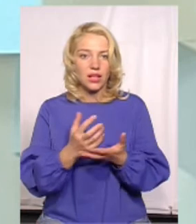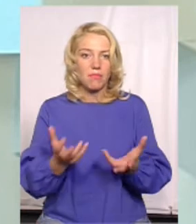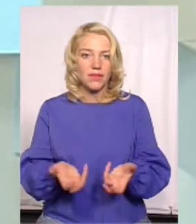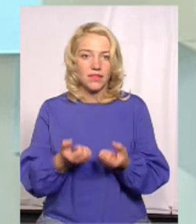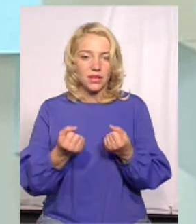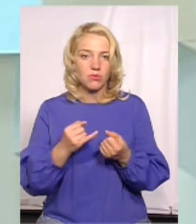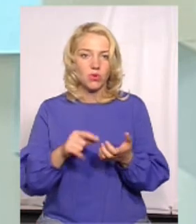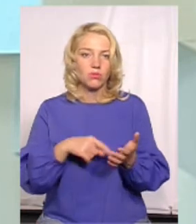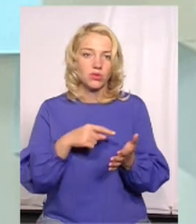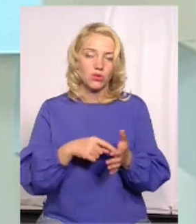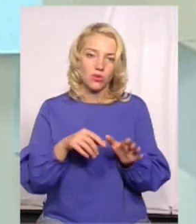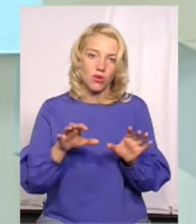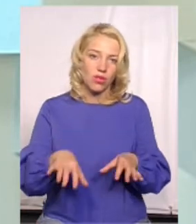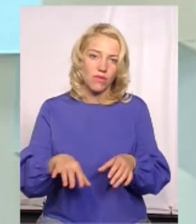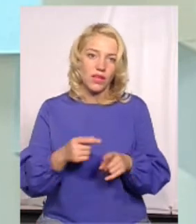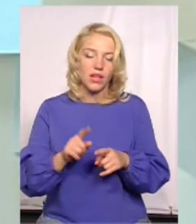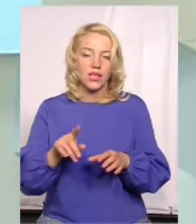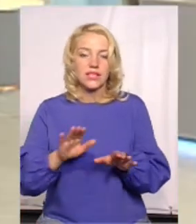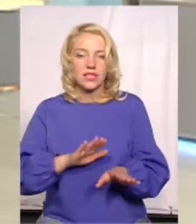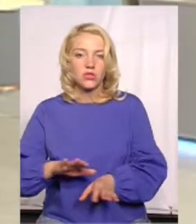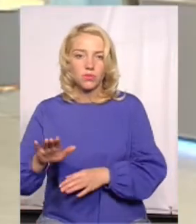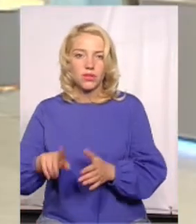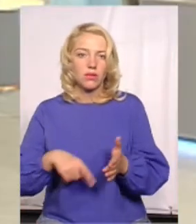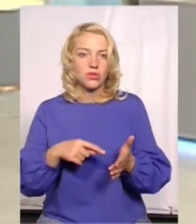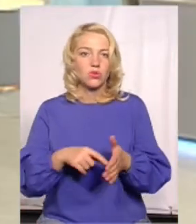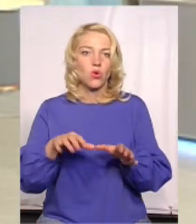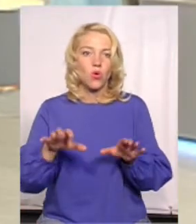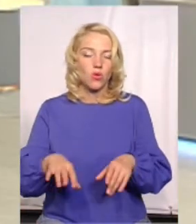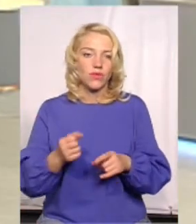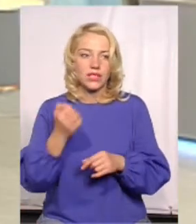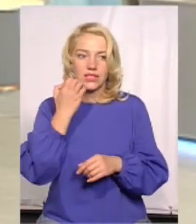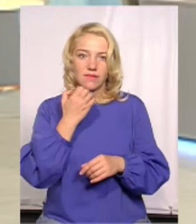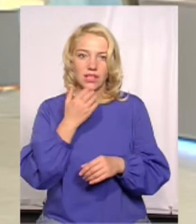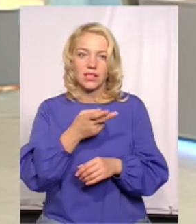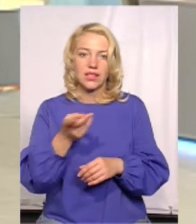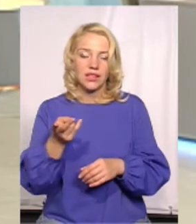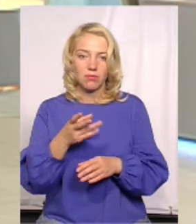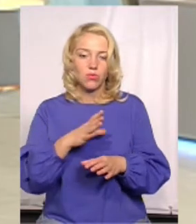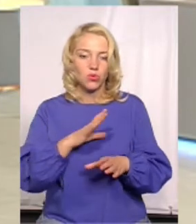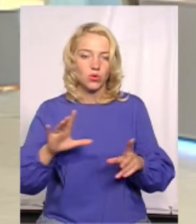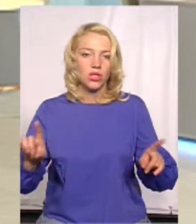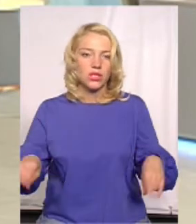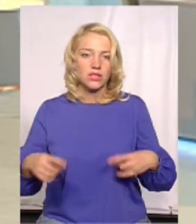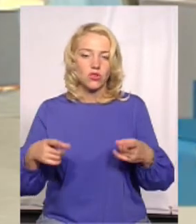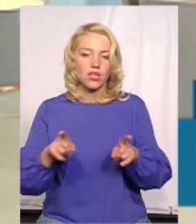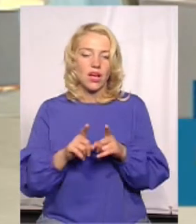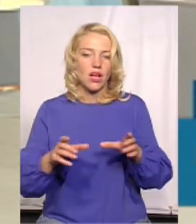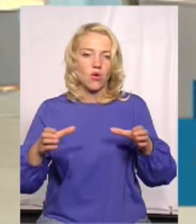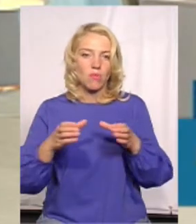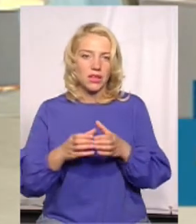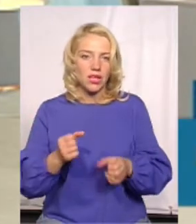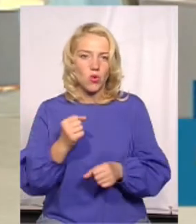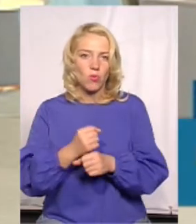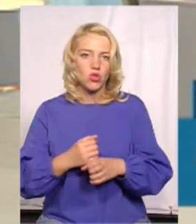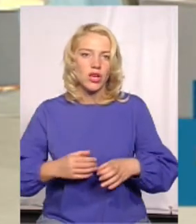і міського голови, і заступника міського голови, і саме завдяки ним була створена така команда, робоча